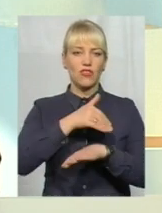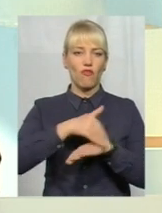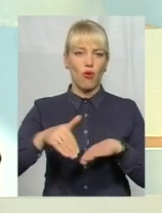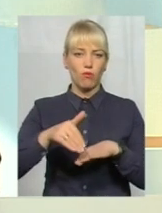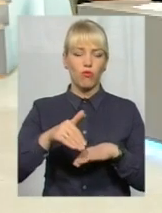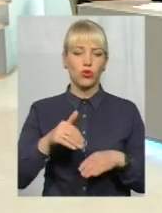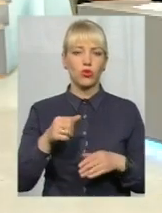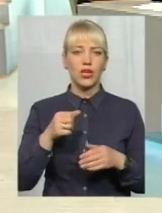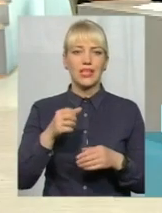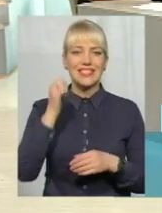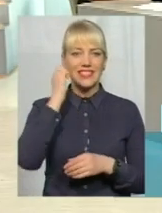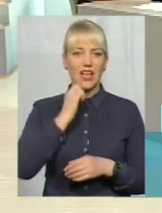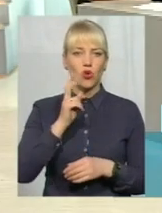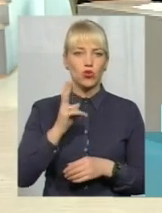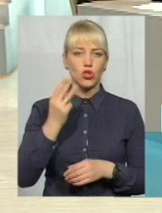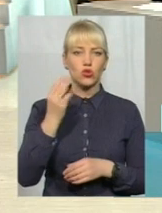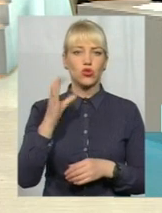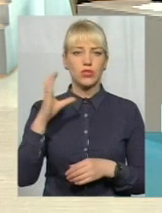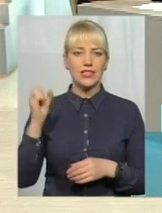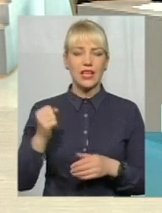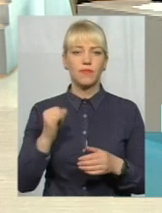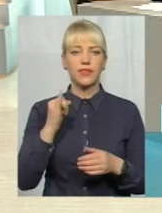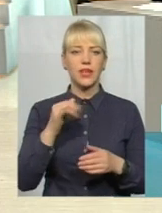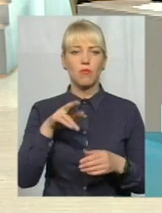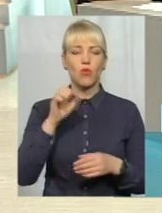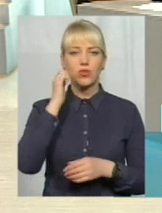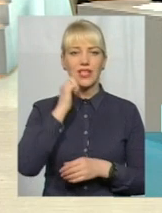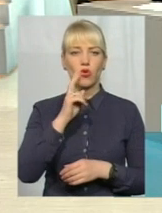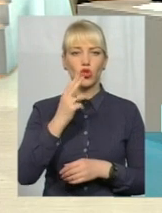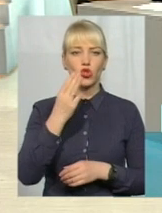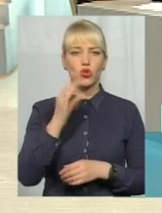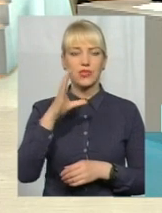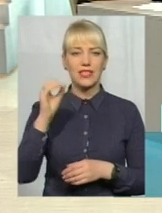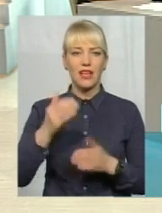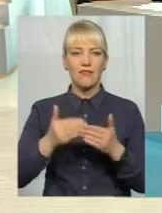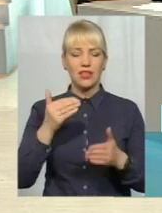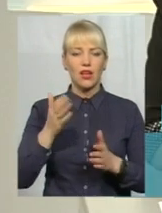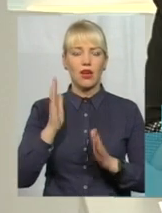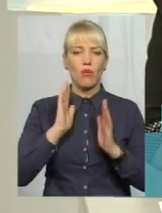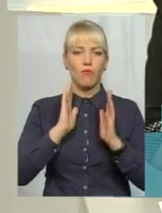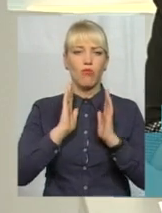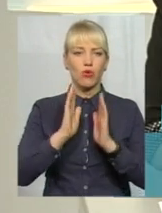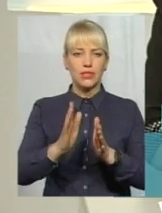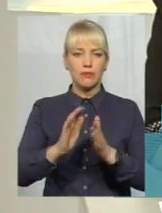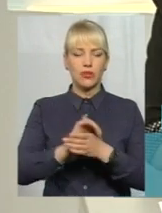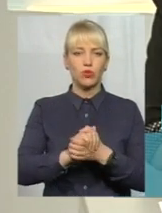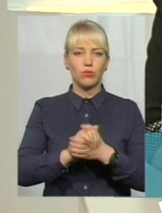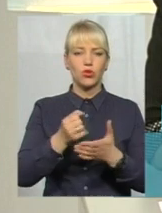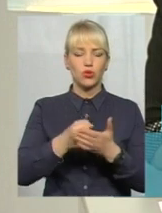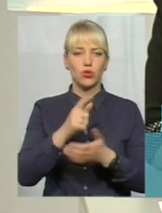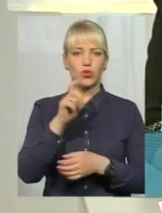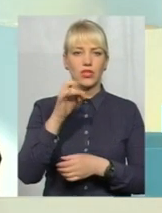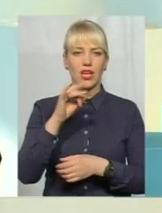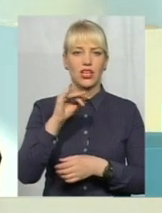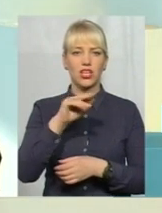Старокостянтинівського шосе. І по Старокостянтинівському шосе від проспекту миру до Зарічанської. І вже цього